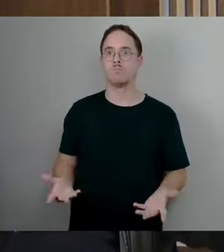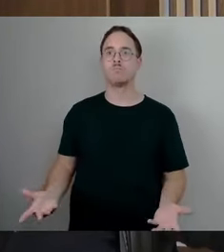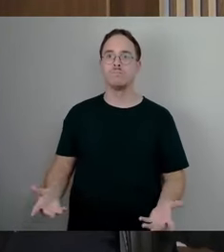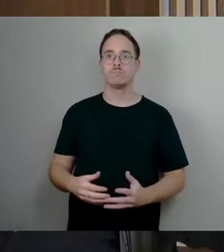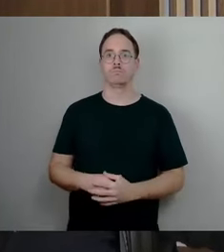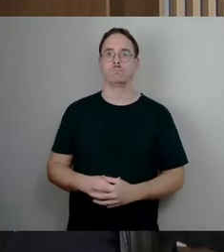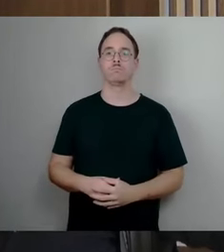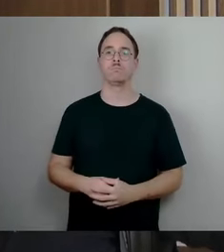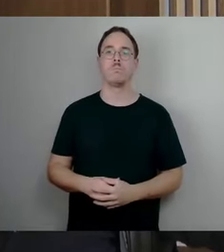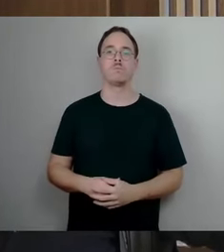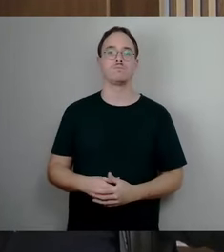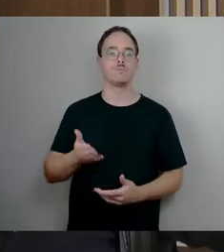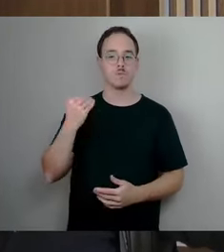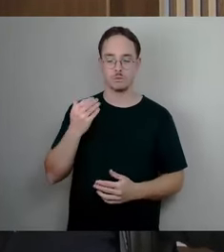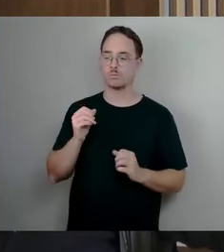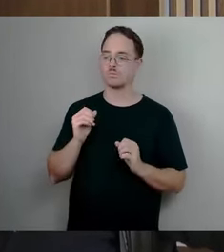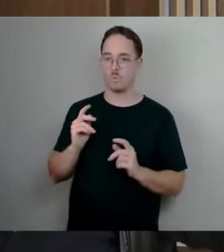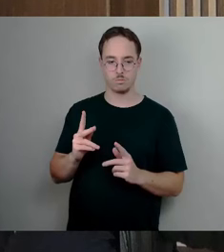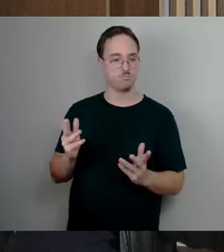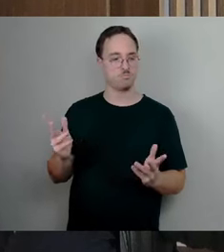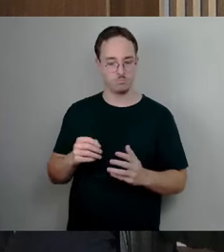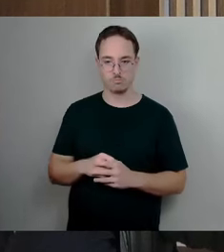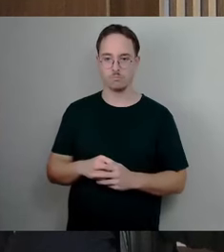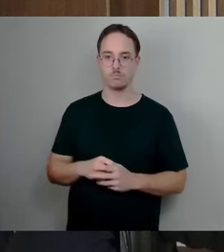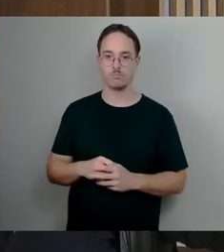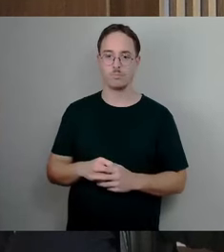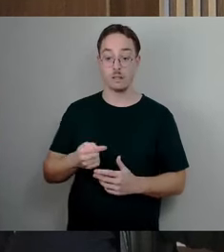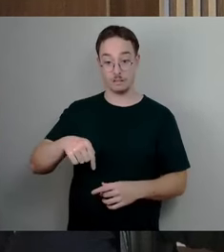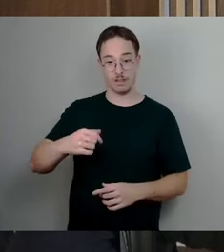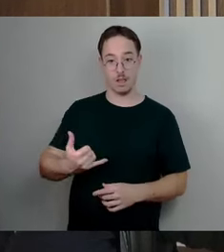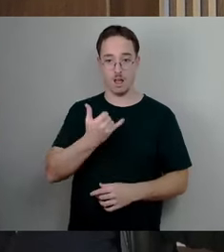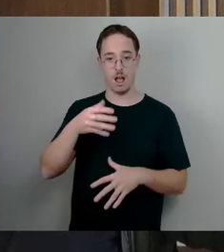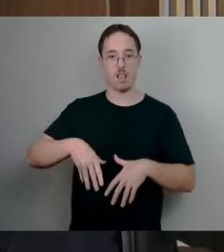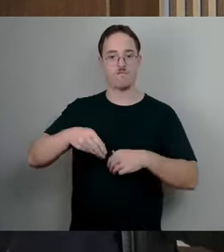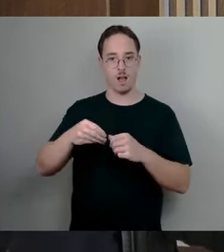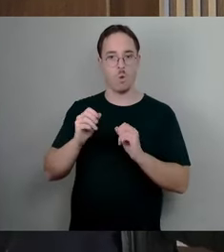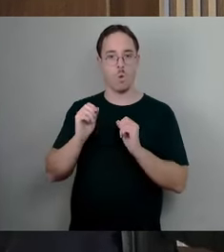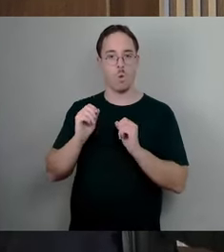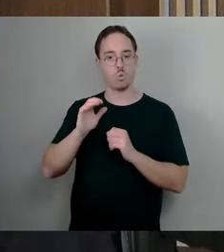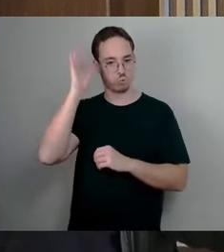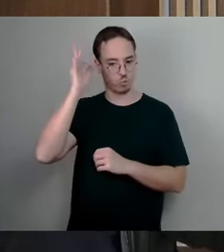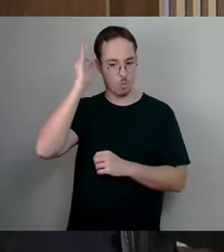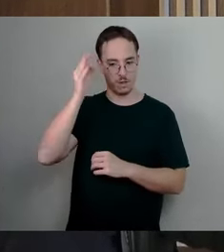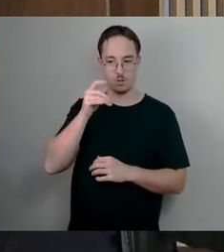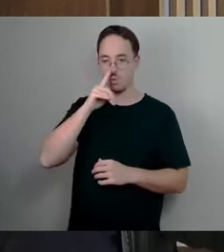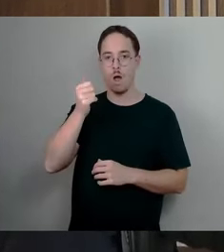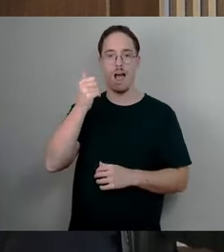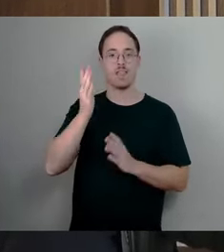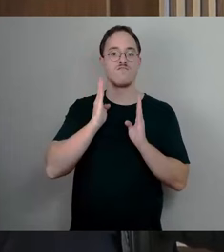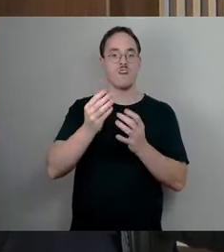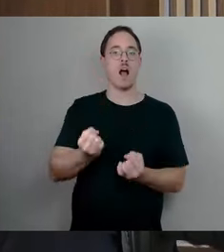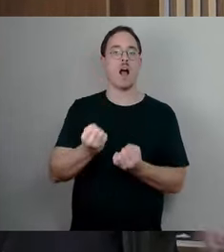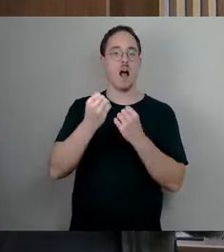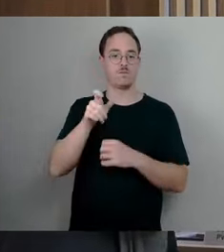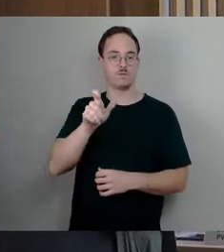Anfang Oktober im Kindergarten nur noch eine Fachkraft für 50 Kinder. Der Bereich wird geschlossen, die Kinder müssen zu Hause betreut werden.